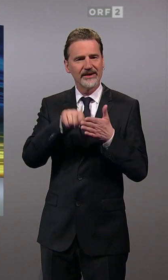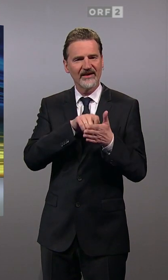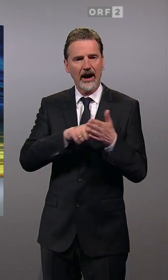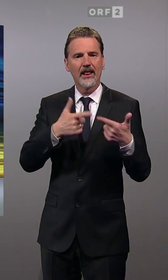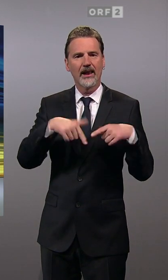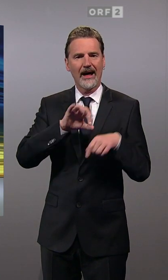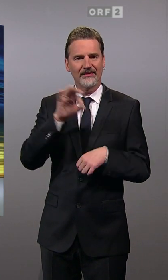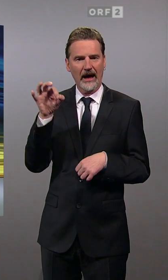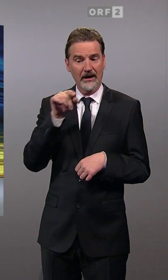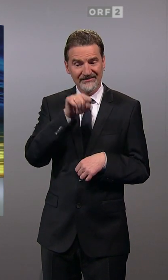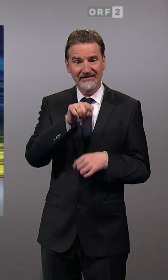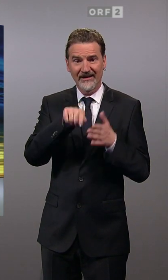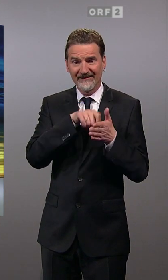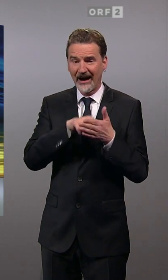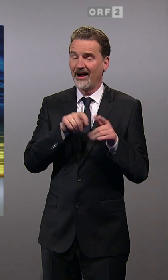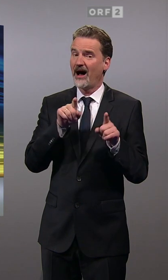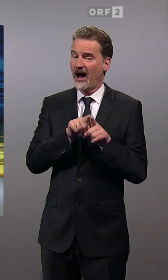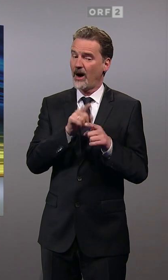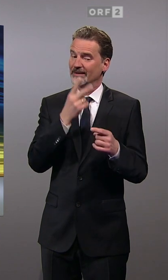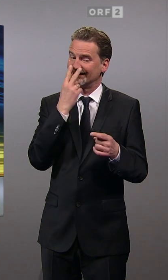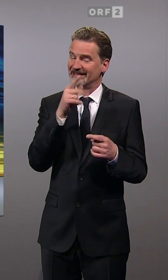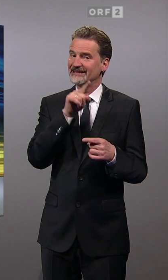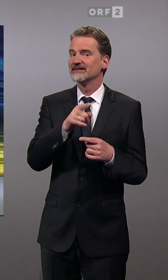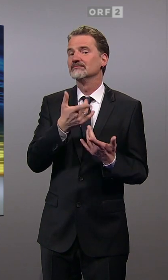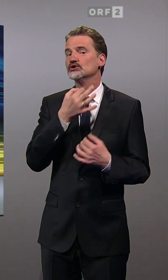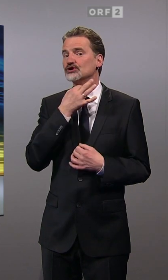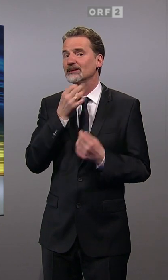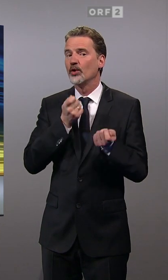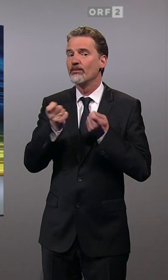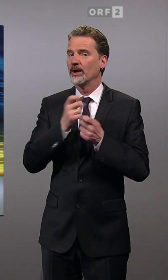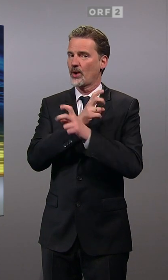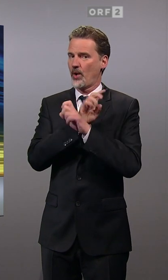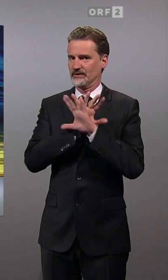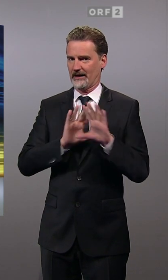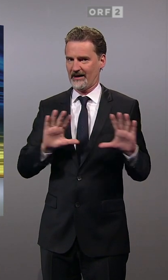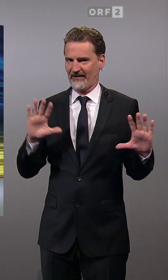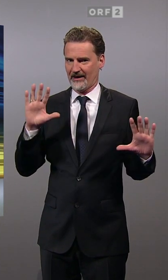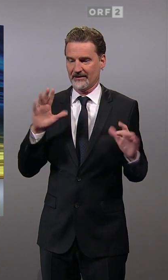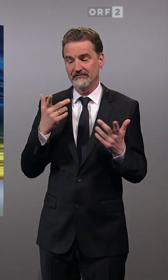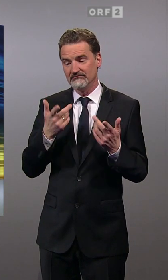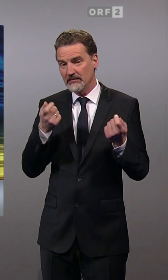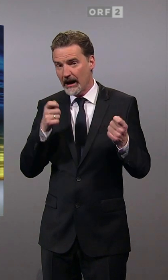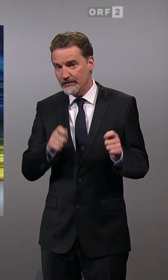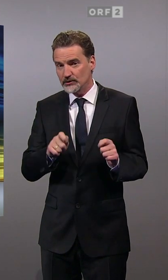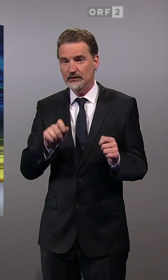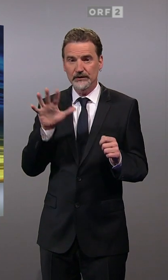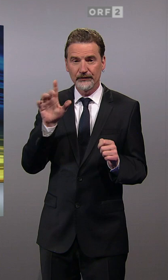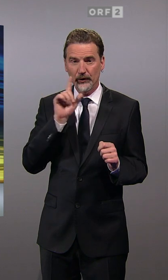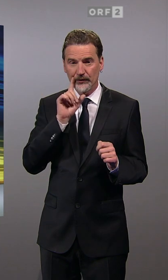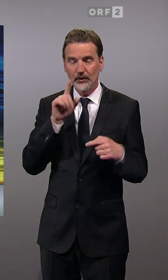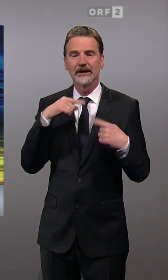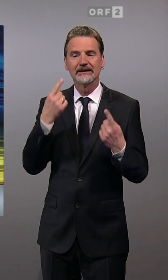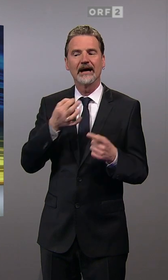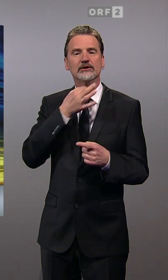Wahl aber ohne Zweifel auch ein Abbild der politischen Stimmung in ganz Österreich. Kurz nach Wahlschluss um 17 Uhr werden wir diese